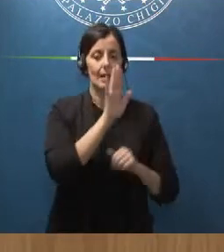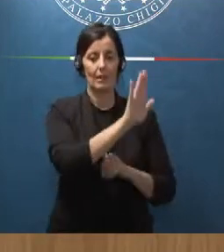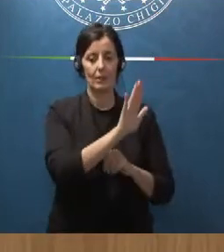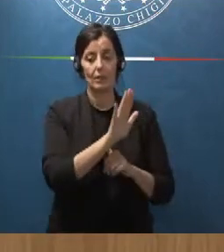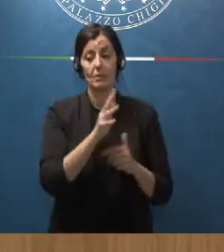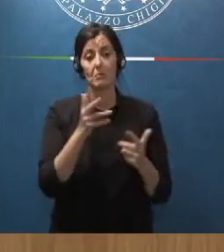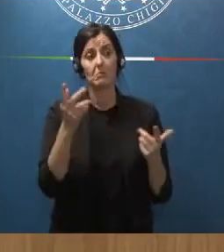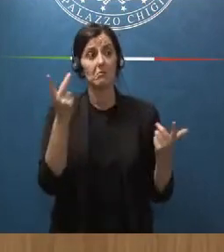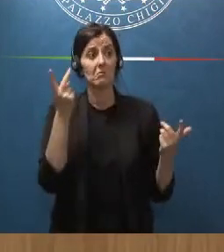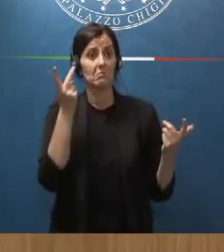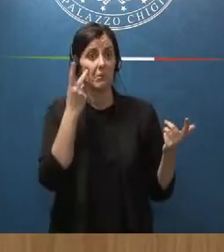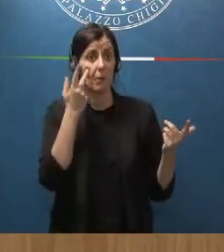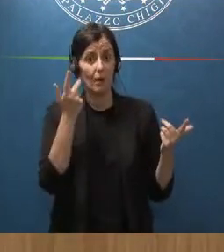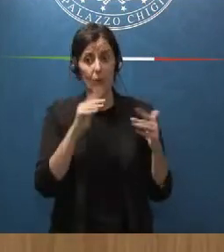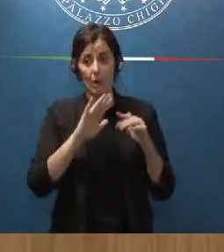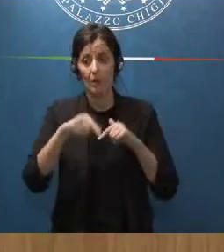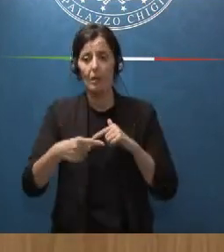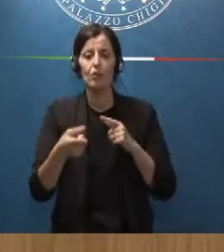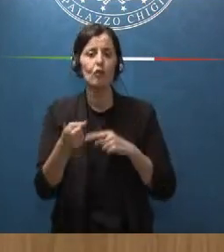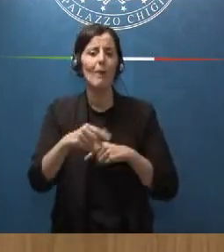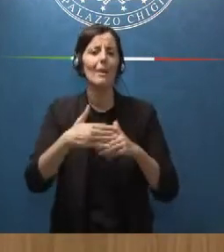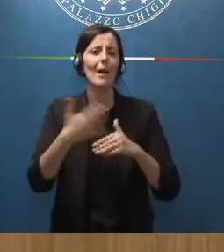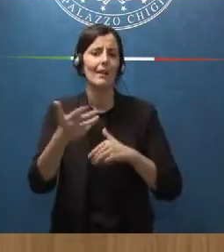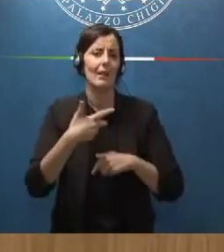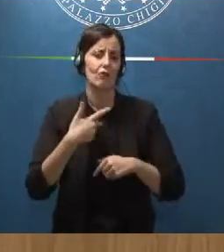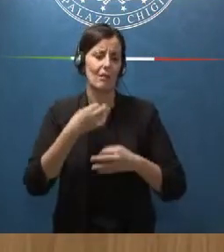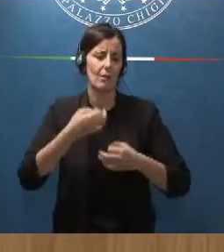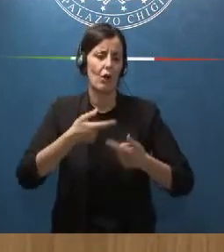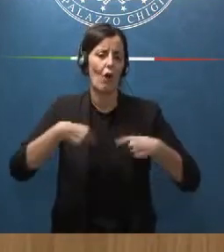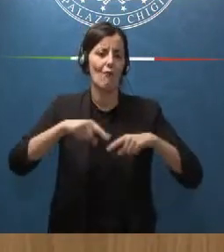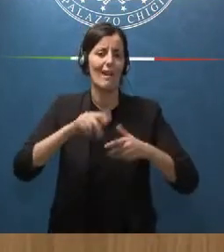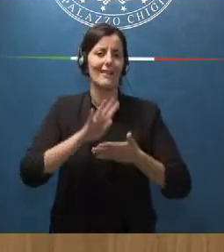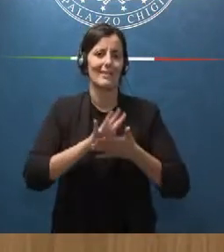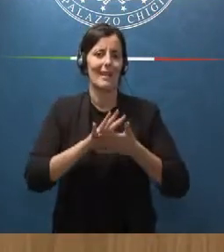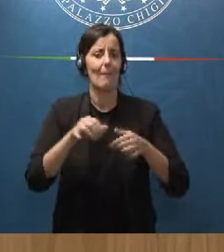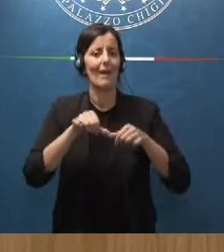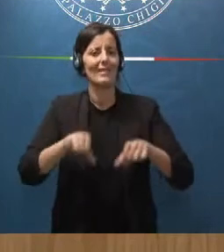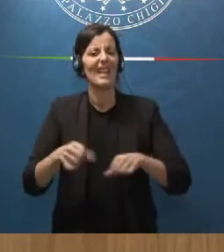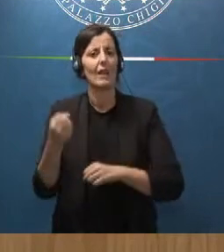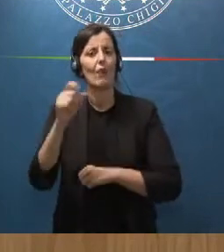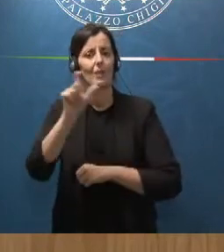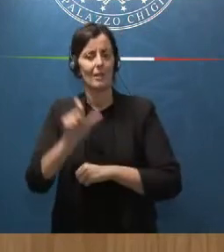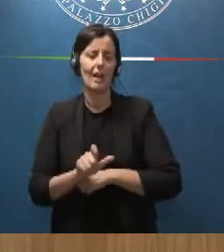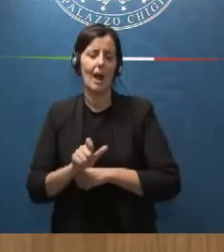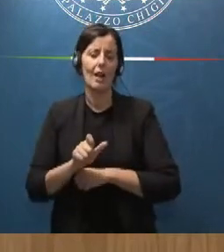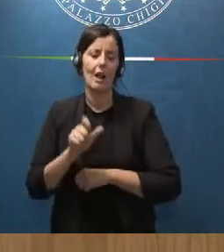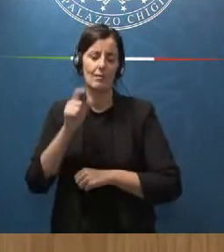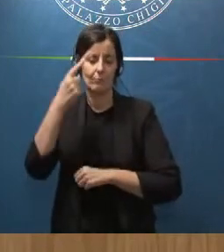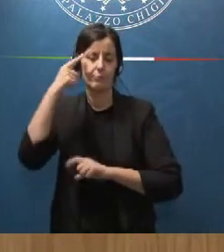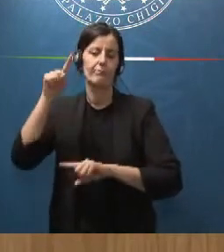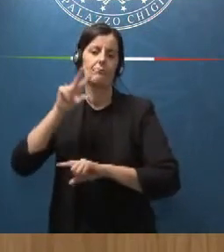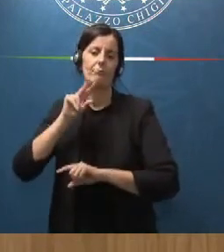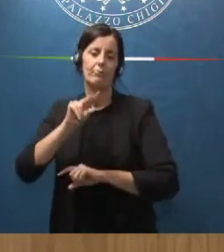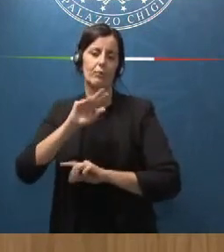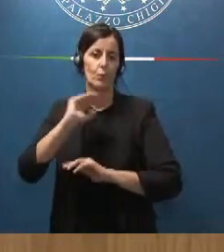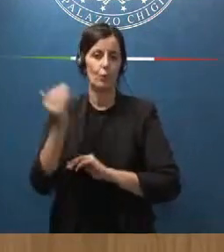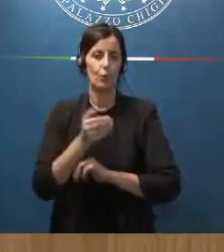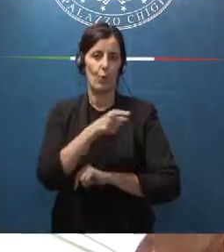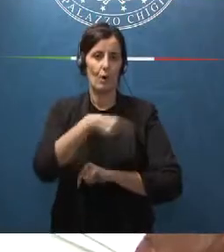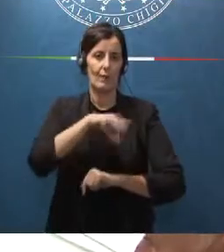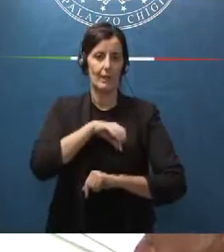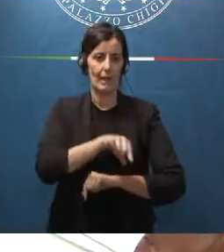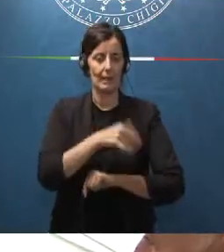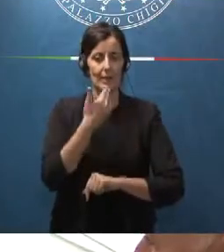domani mattina ci sarà una conferenza stampa nella sede di Forza Italia e vi dirò tutto ciò che vi interessa grazie